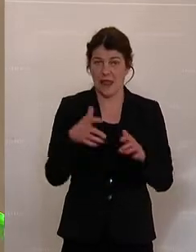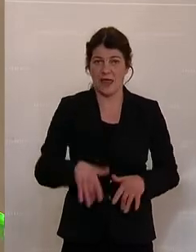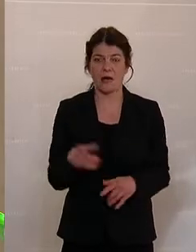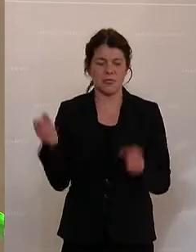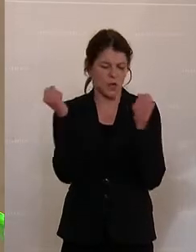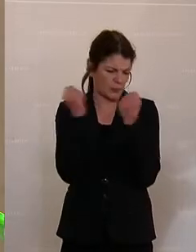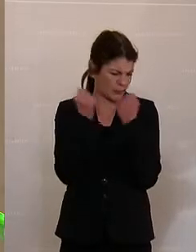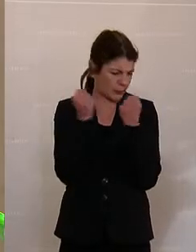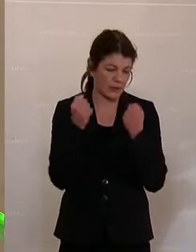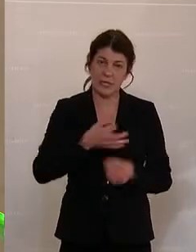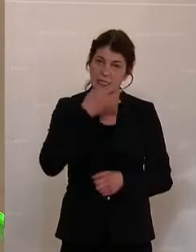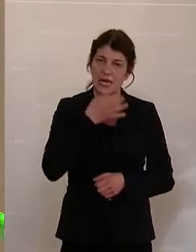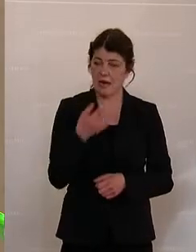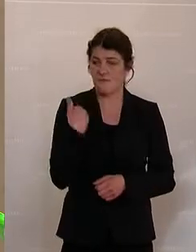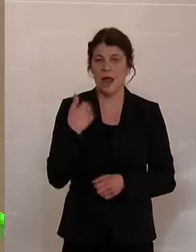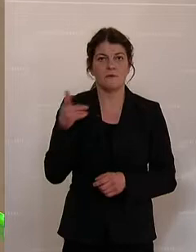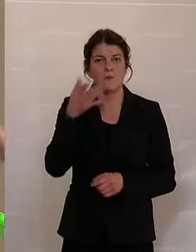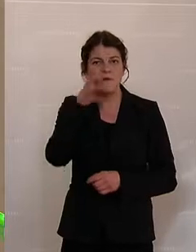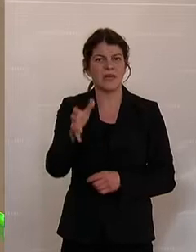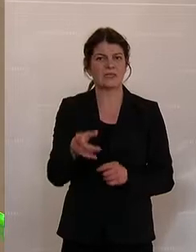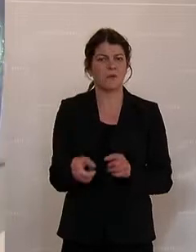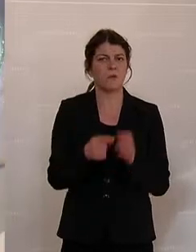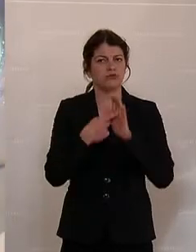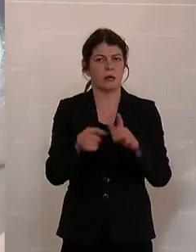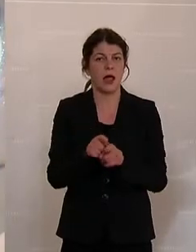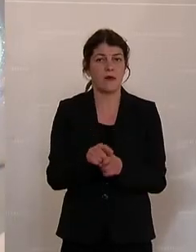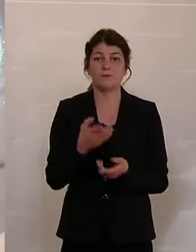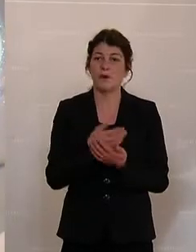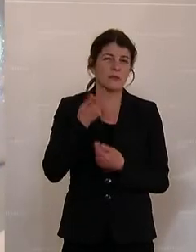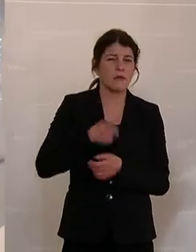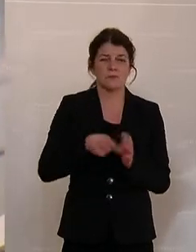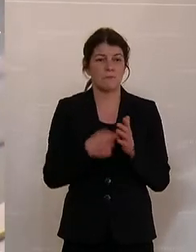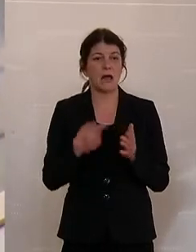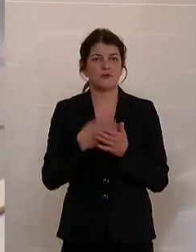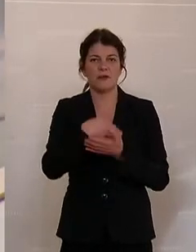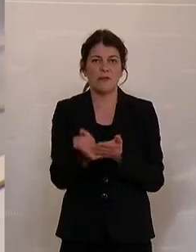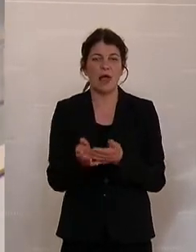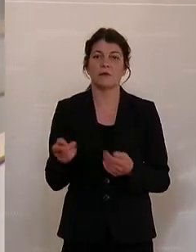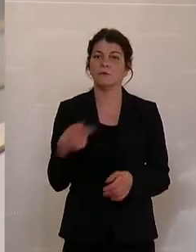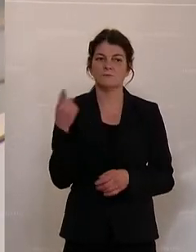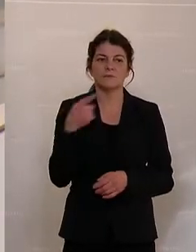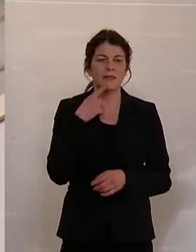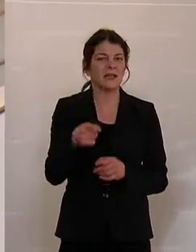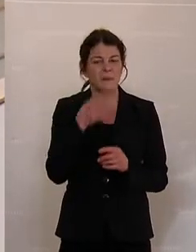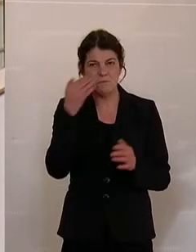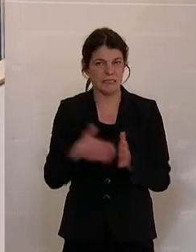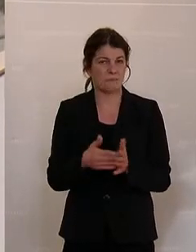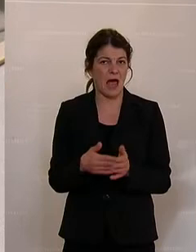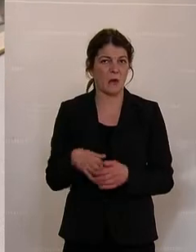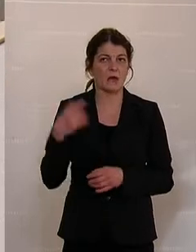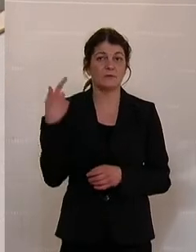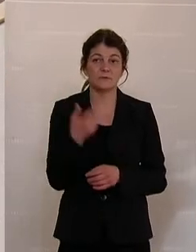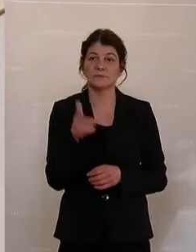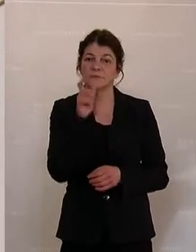unfassbaren Rede, die er da über Facebook streamt, die tausende Male geteilt wird. Da verwendet er diesen Claim oder missbraucht diesen Claim